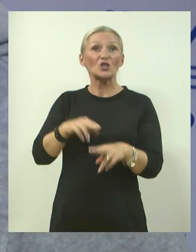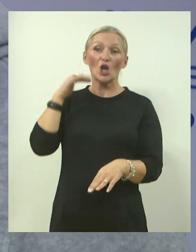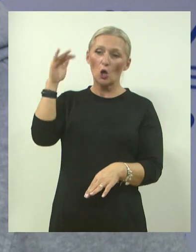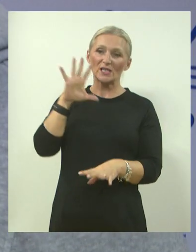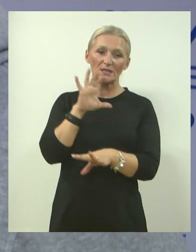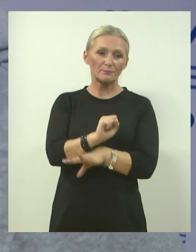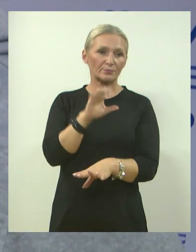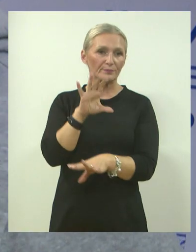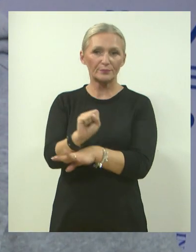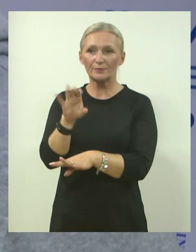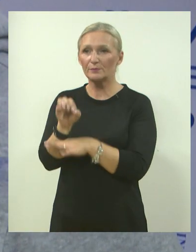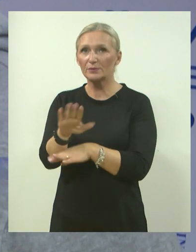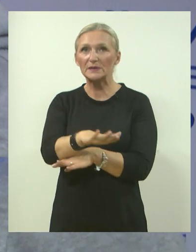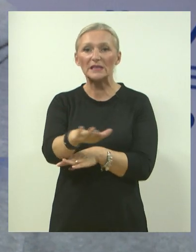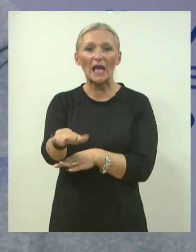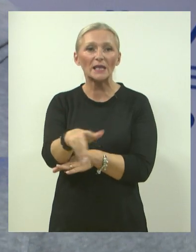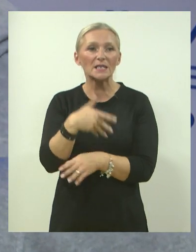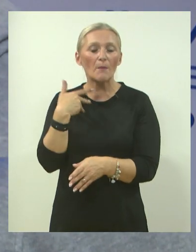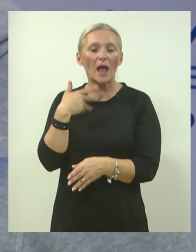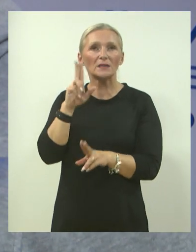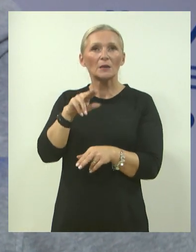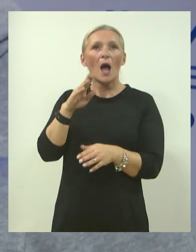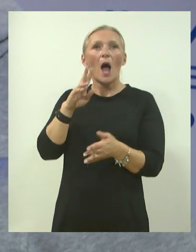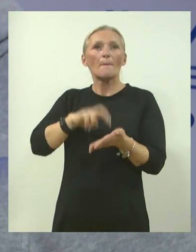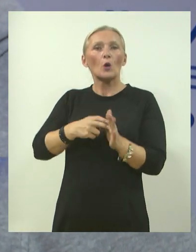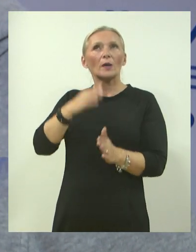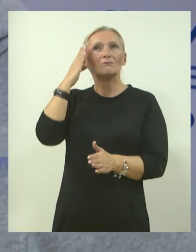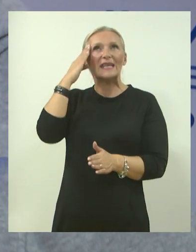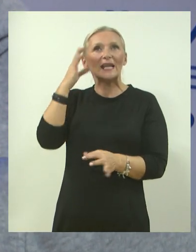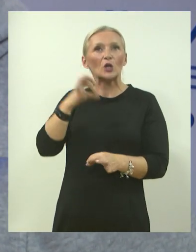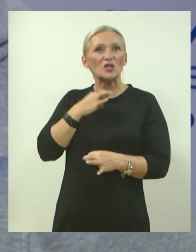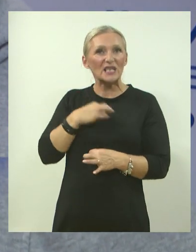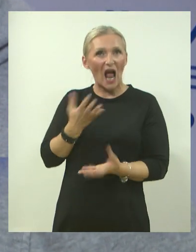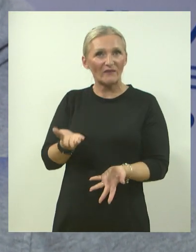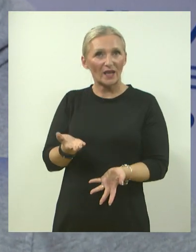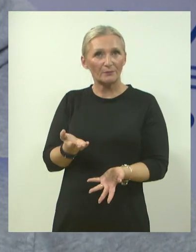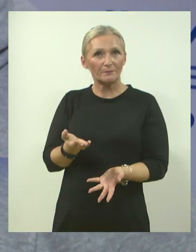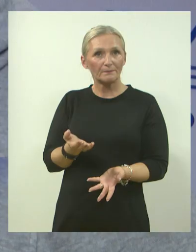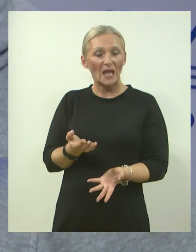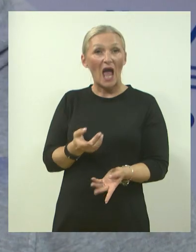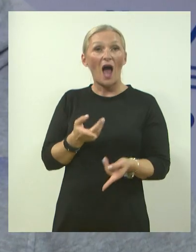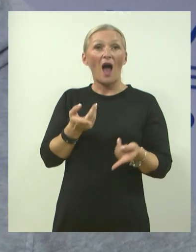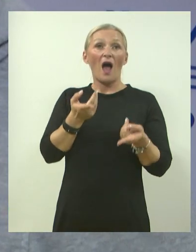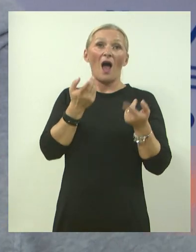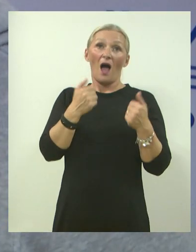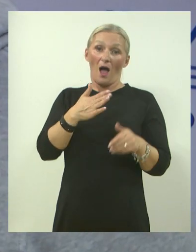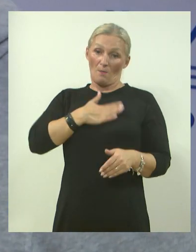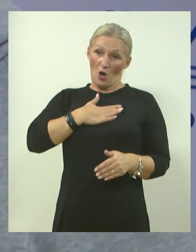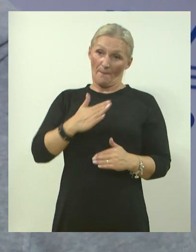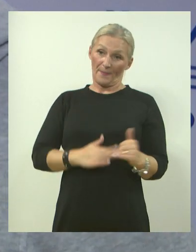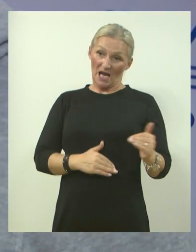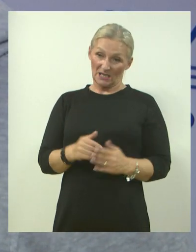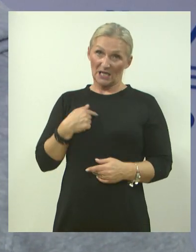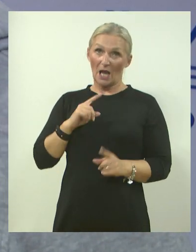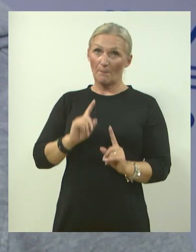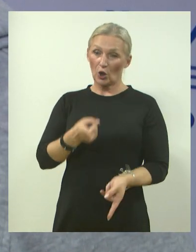primjećuju da djeca i mladi imaju problemi s mentalnim zdravljama. Međutim iz moje prakse vam